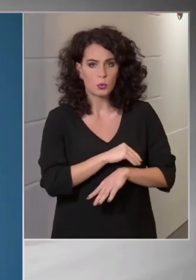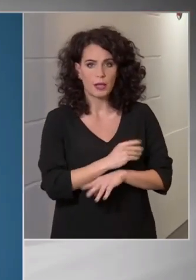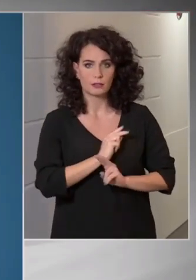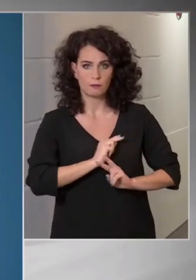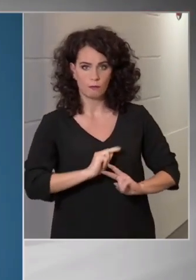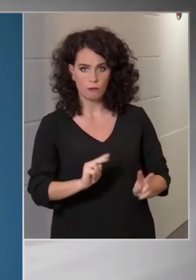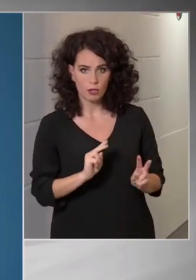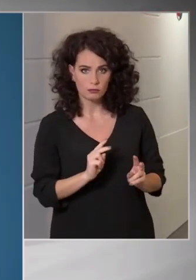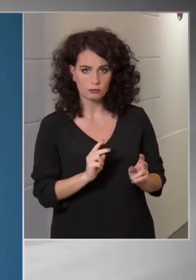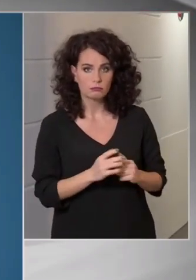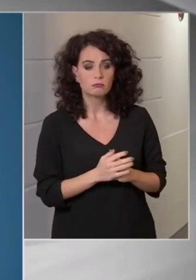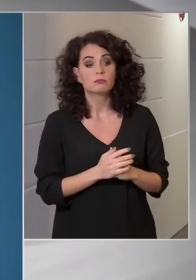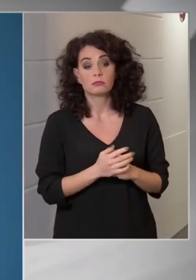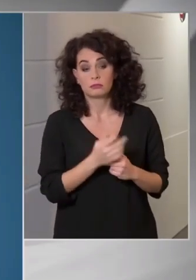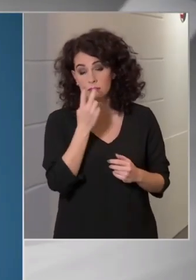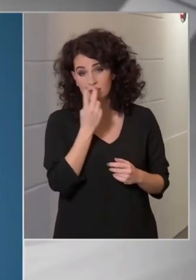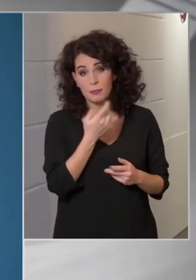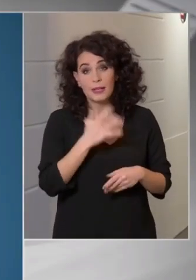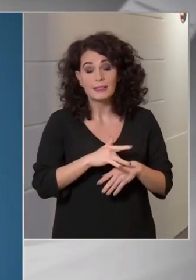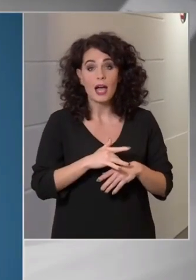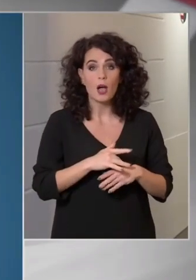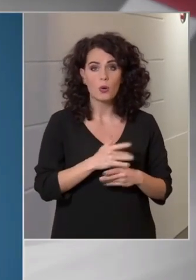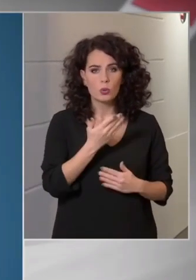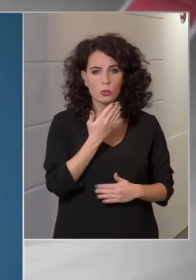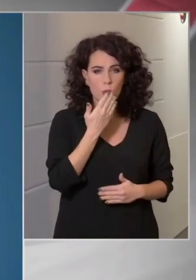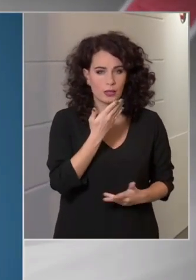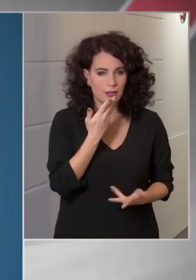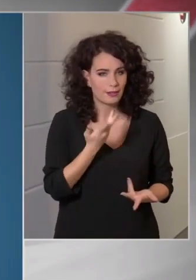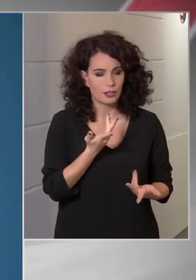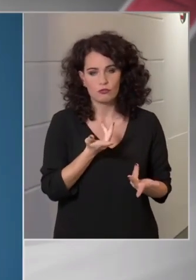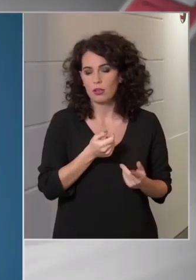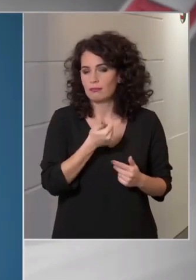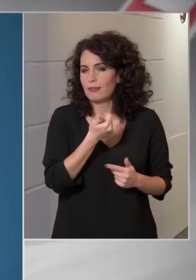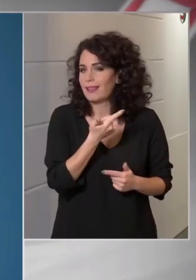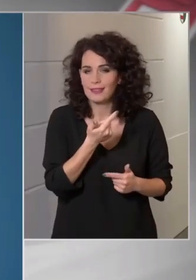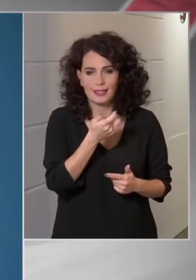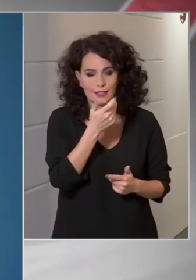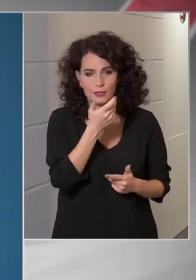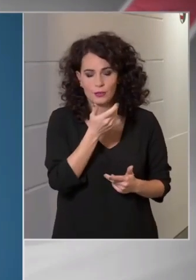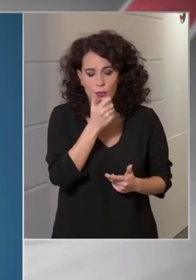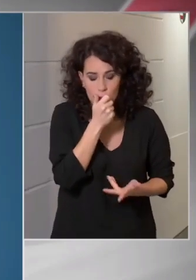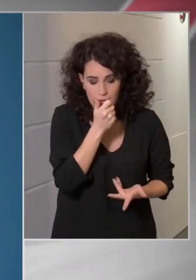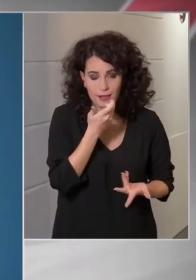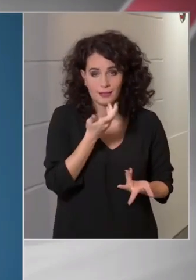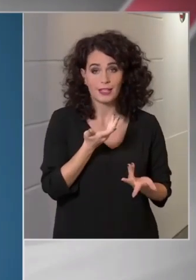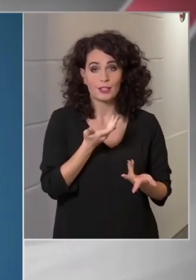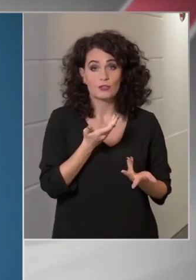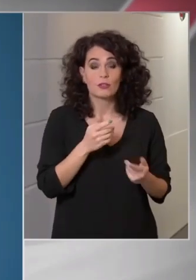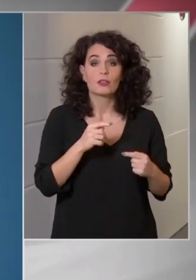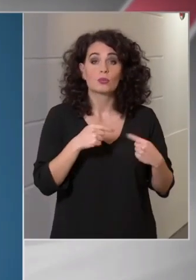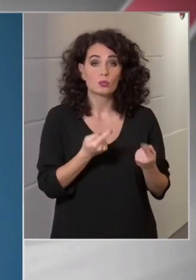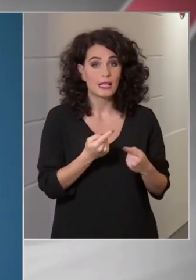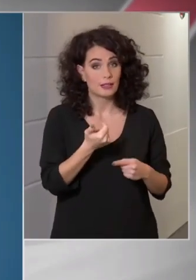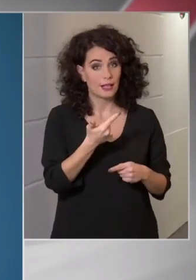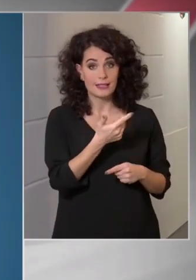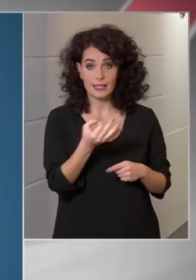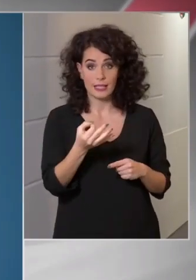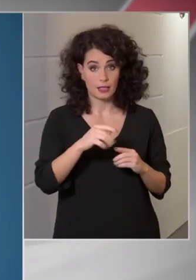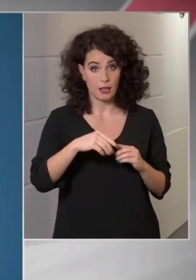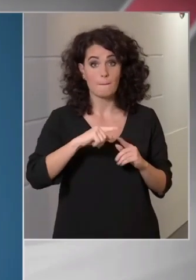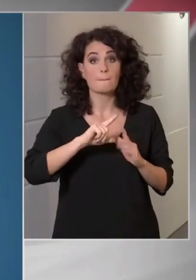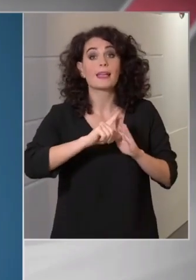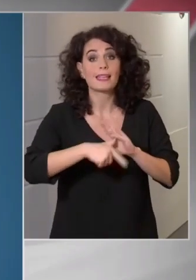először csak néhány köhintés, egy-két tüsszentés van, és utána egy-két nap múlva